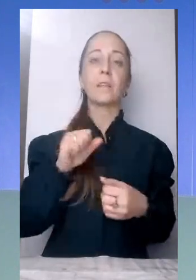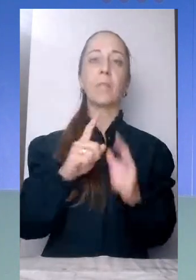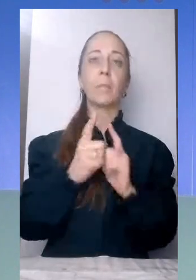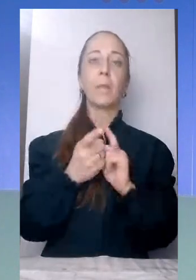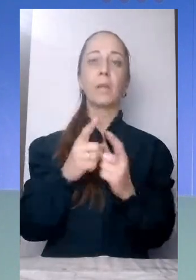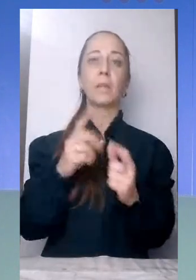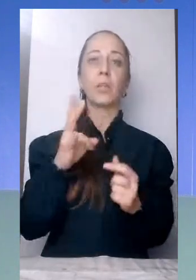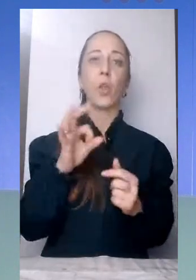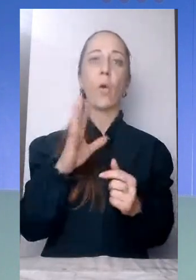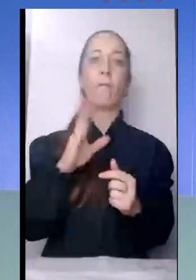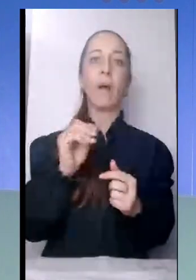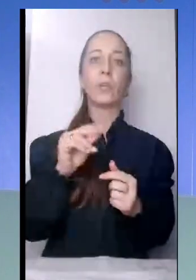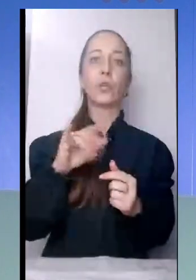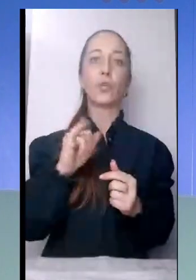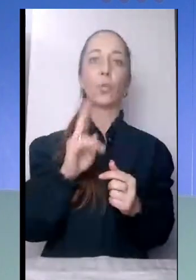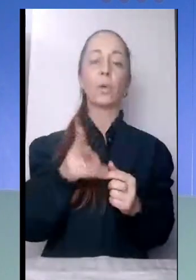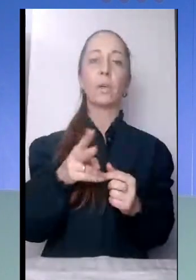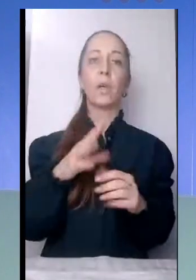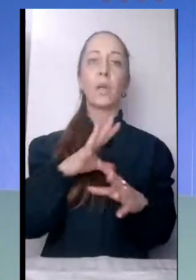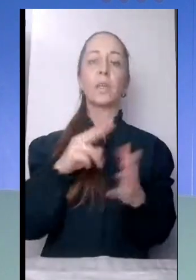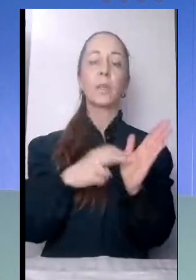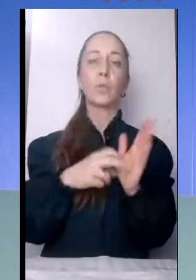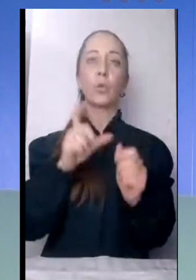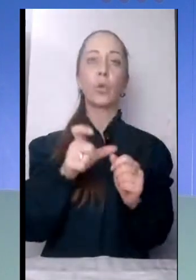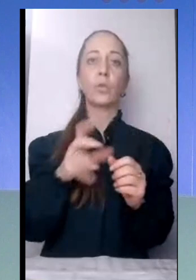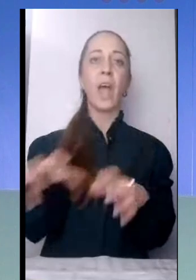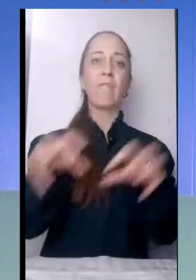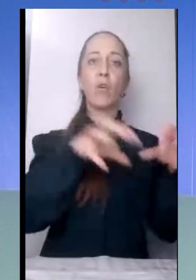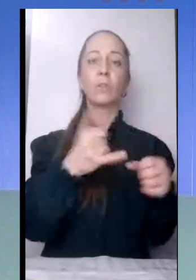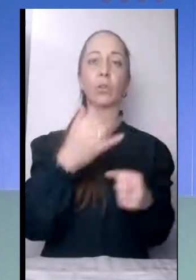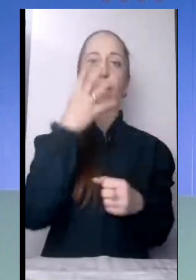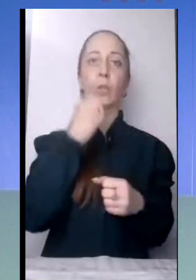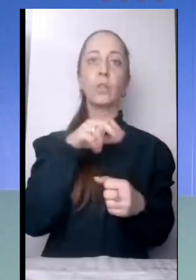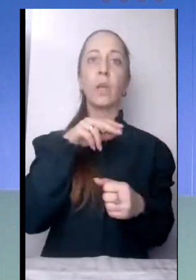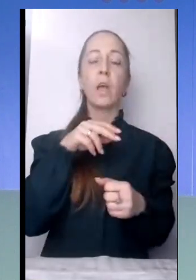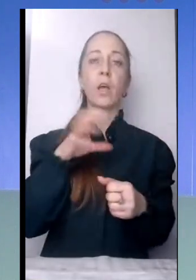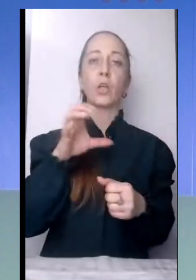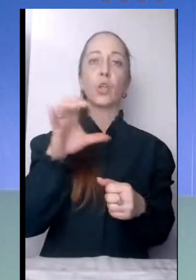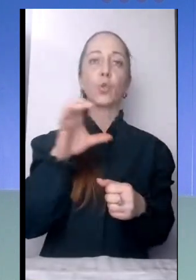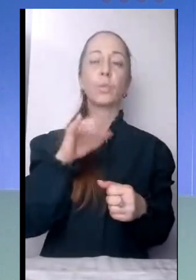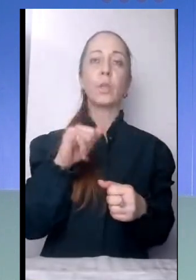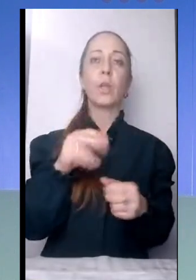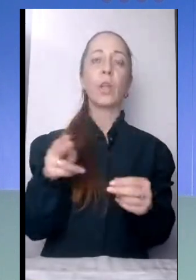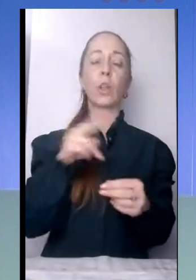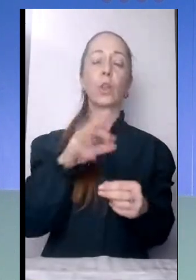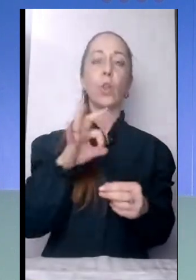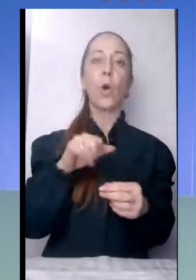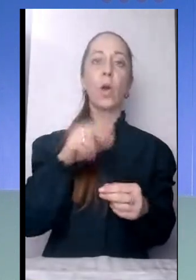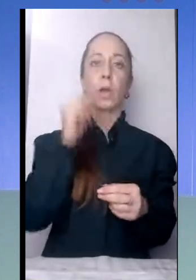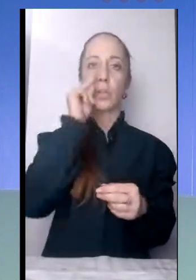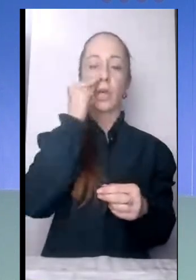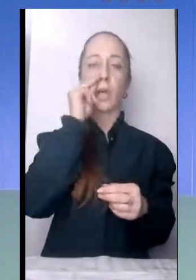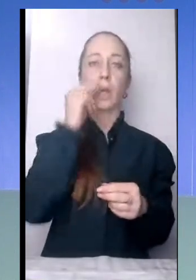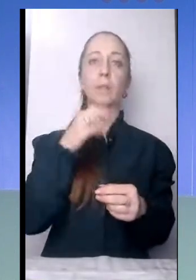700 людей евакуювали сьогодні вночі з Сумщини до Черкас, повідомив радник голови військової адміністрації Олександр Скічко. Перевезли